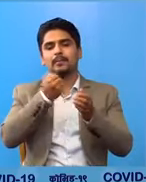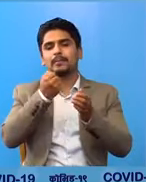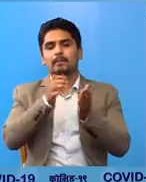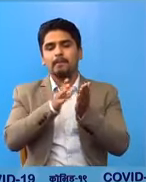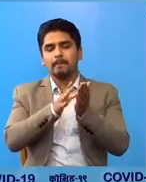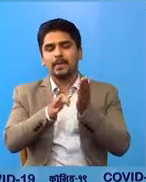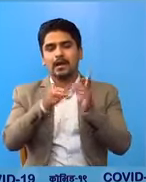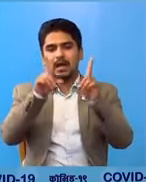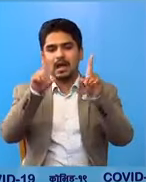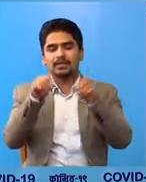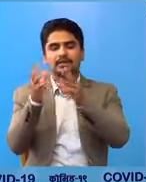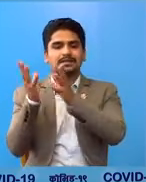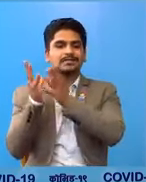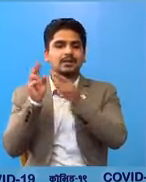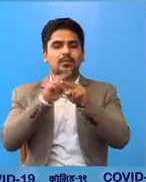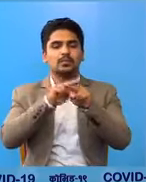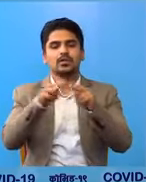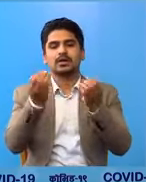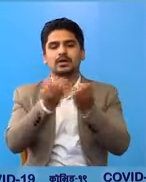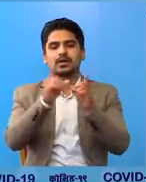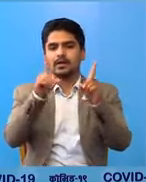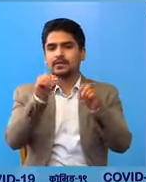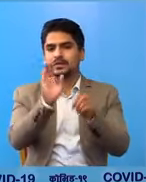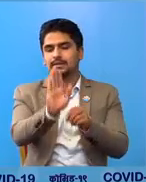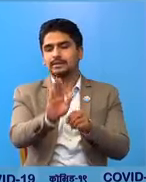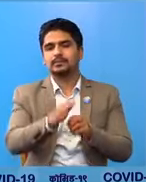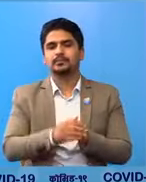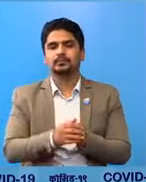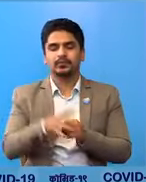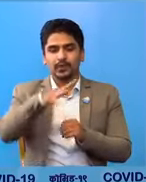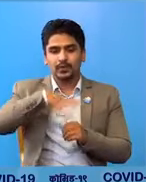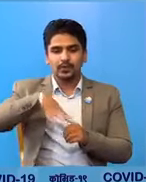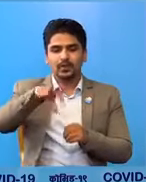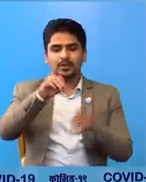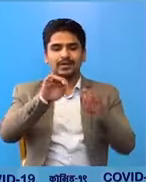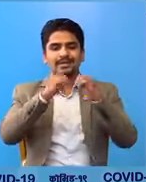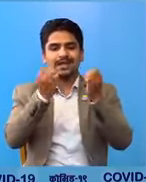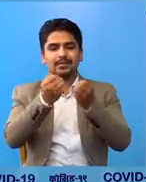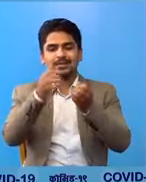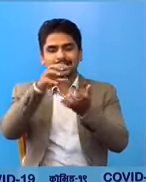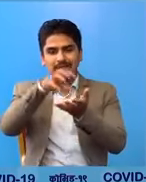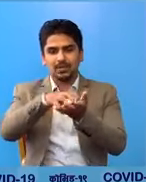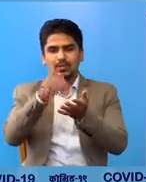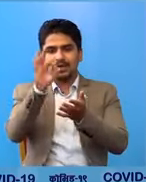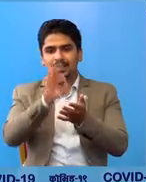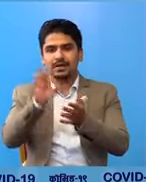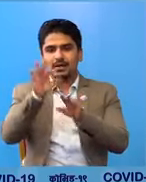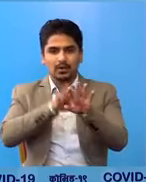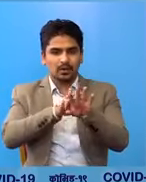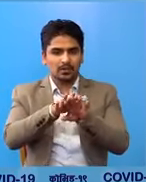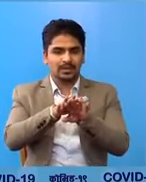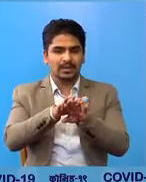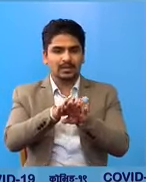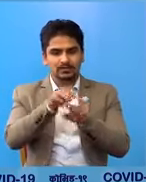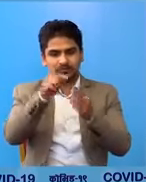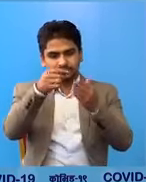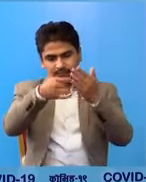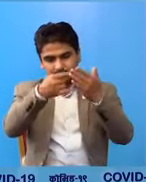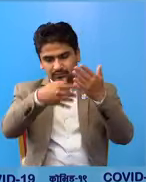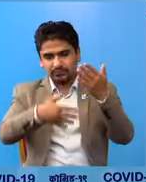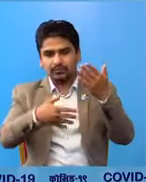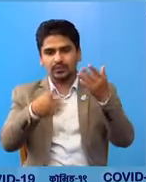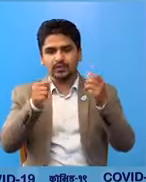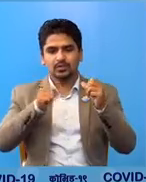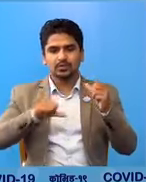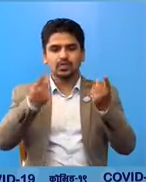आबस्यक जिम्मिवारी निवाउन जरूरी चा सबै सार्वजनिक इस्तल तथा कारिले हरू मैं देहाये अनुशार का